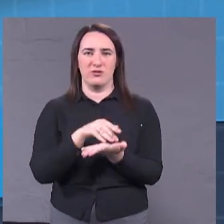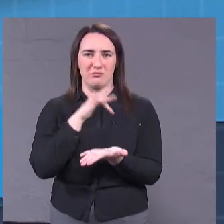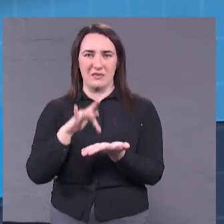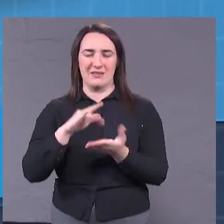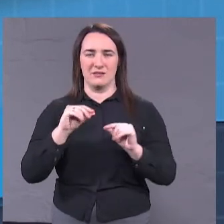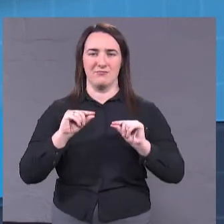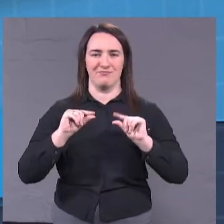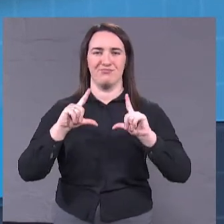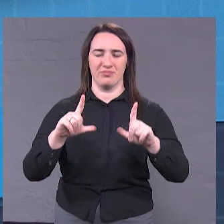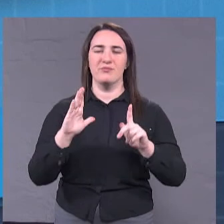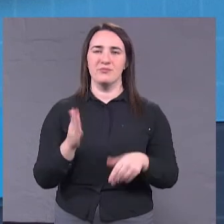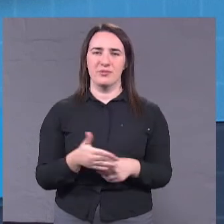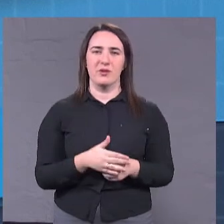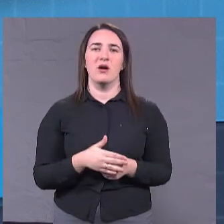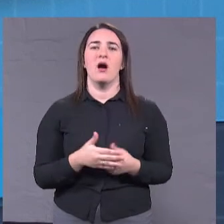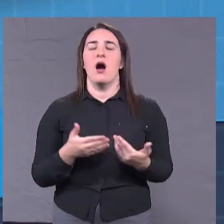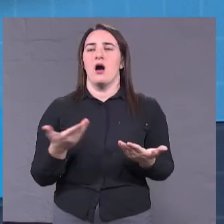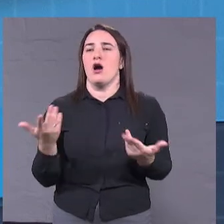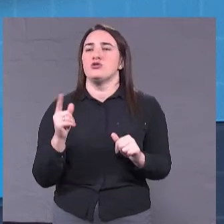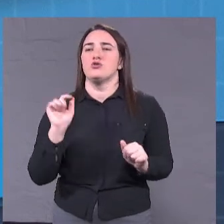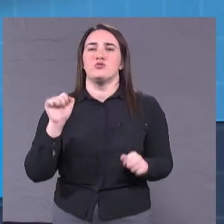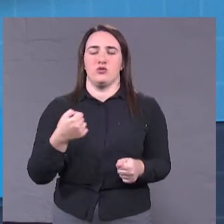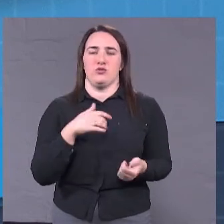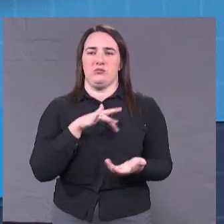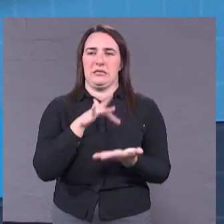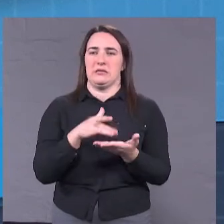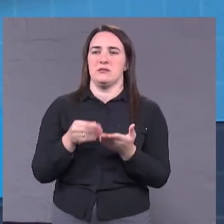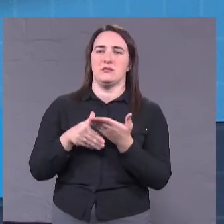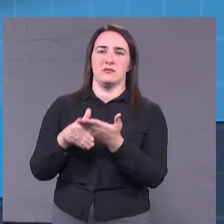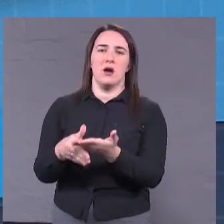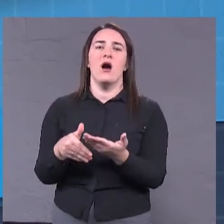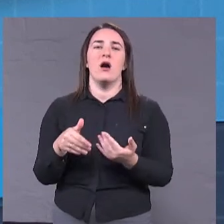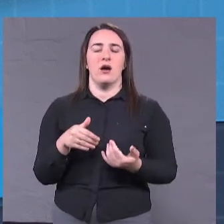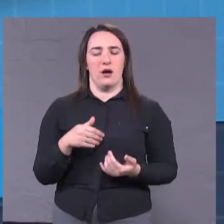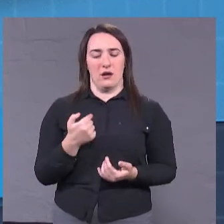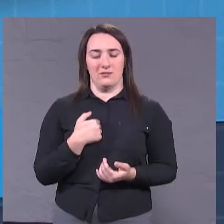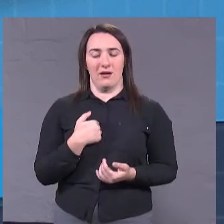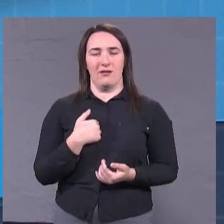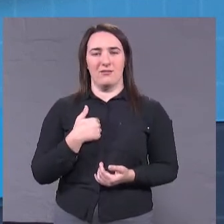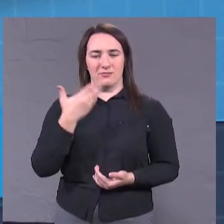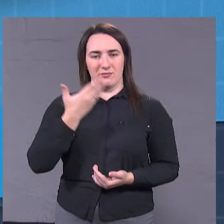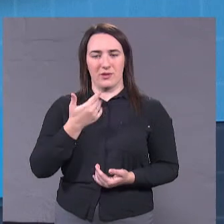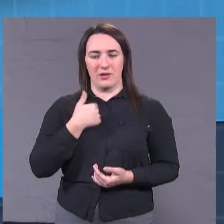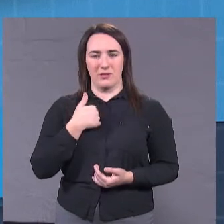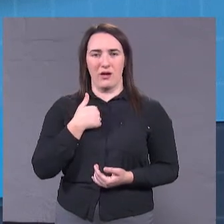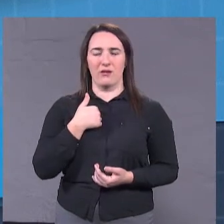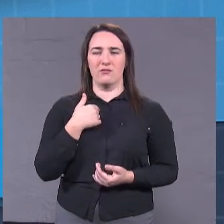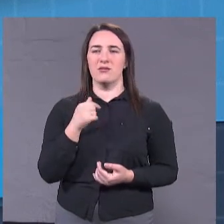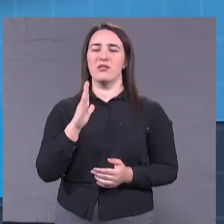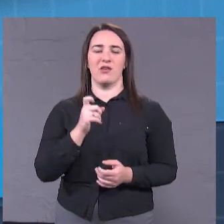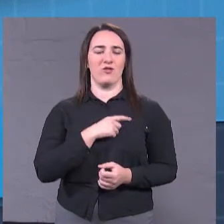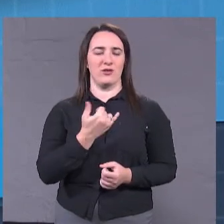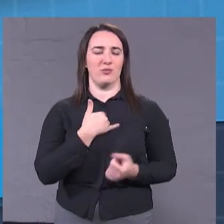в таких інституційних проєктах може участвовать тільки той руководитель, який на самом деле має признання не тільки в Одесі, в